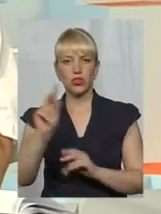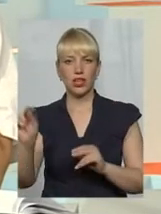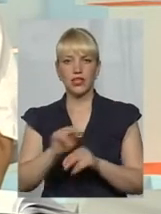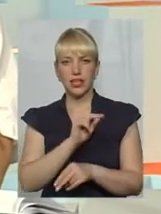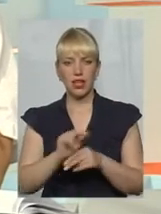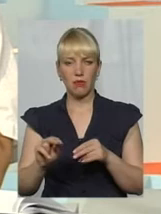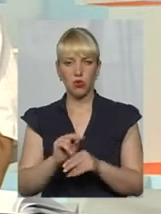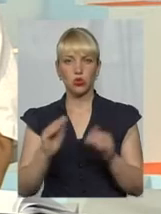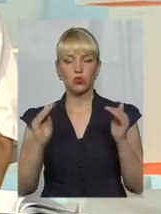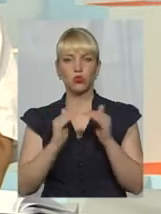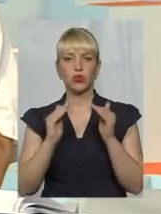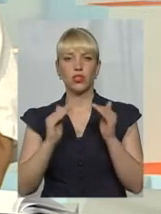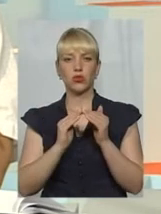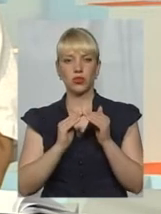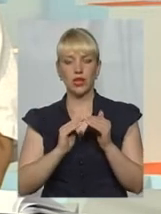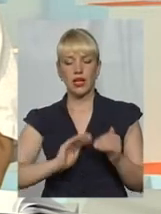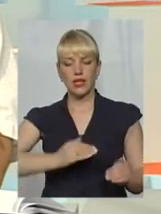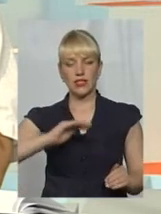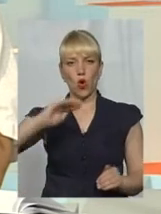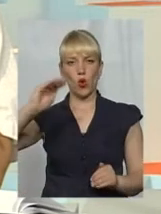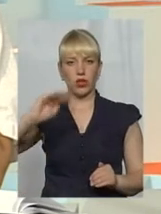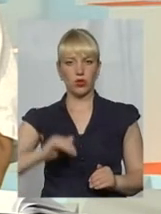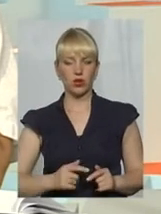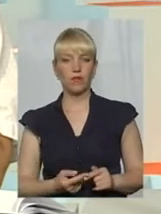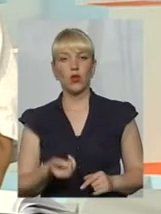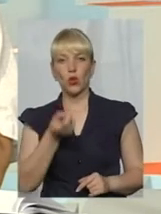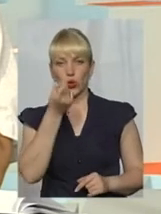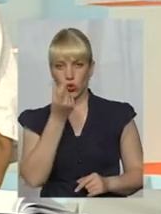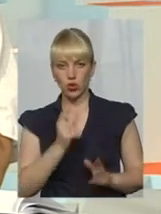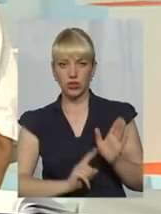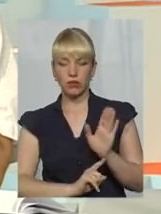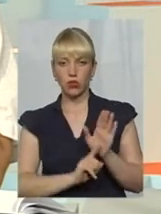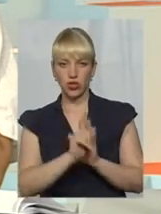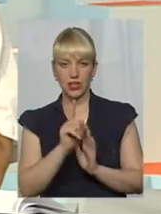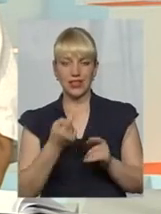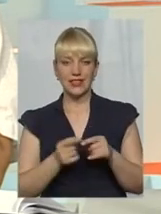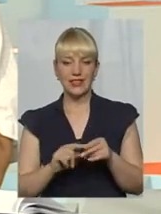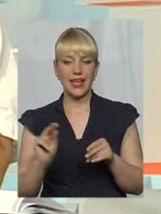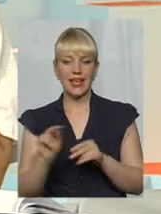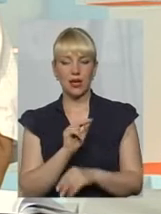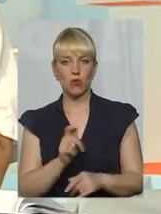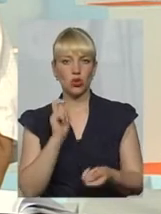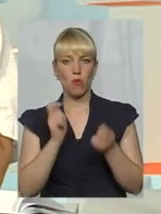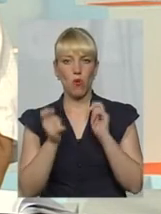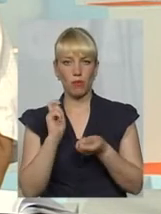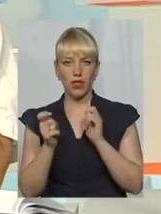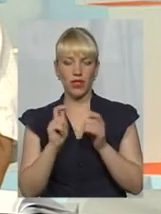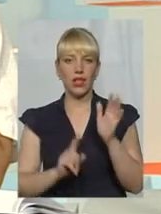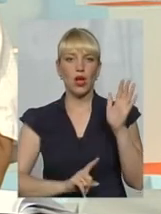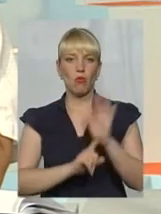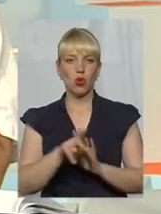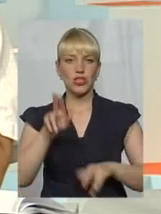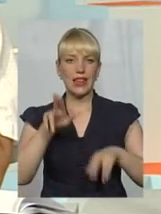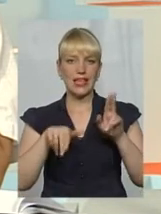будинку, маршових сходинок. Трошечки почали цей ремонт, побілили, потім почали красити.